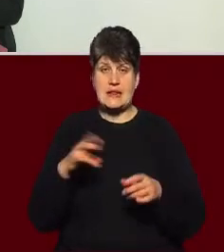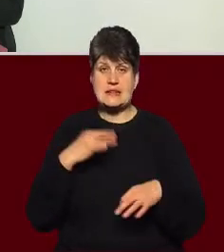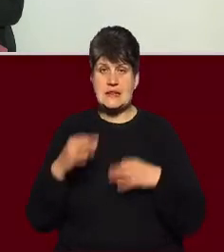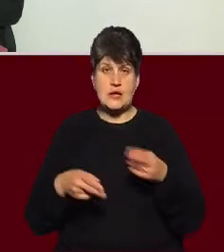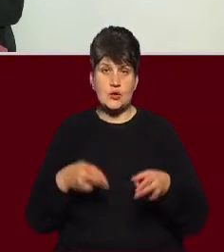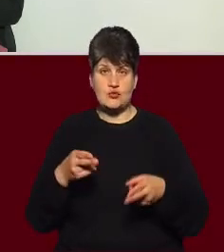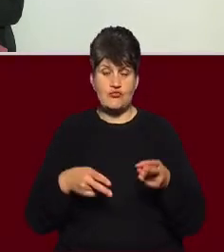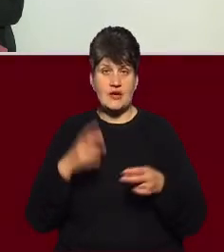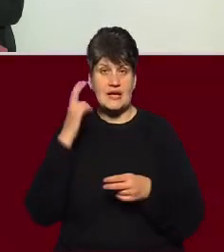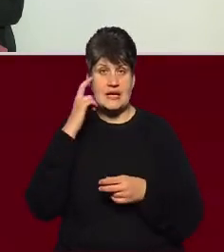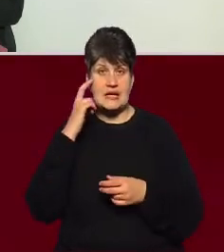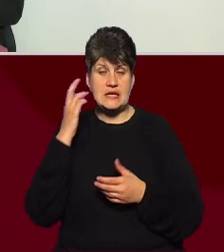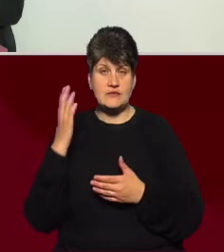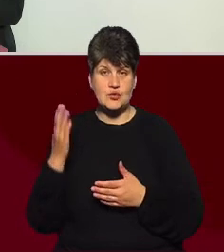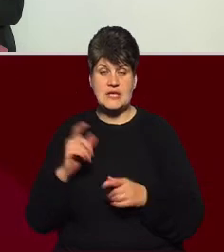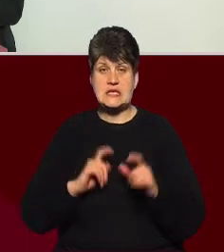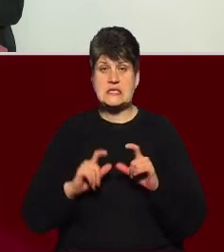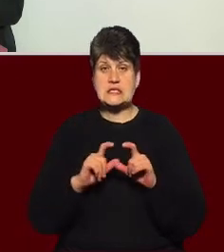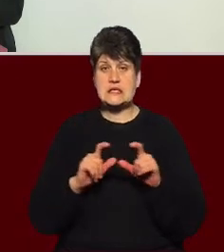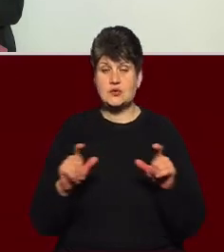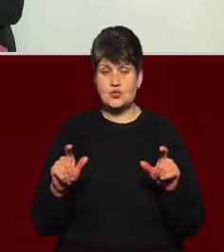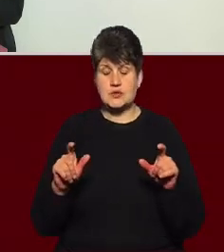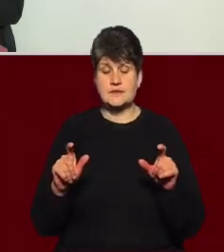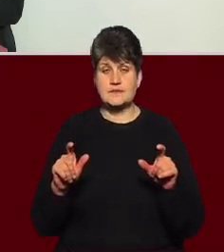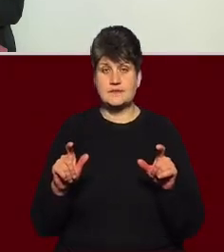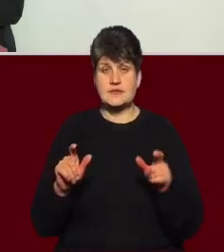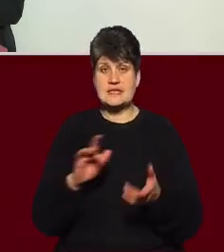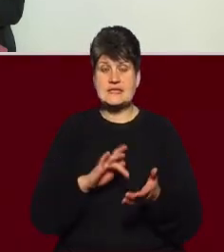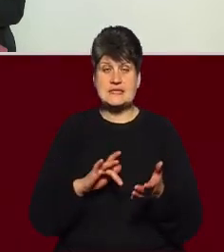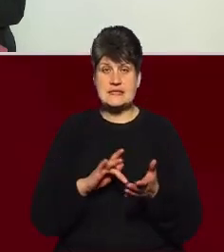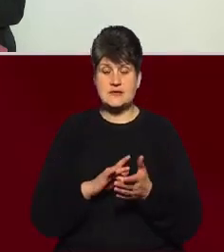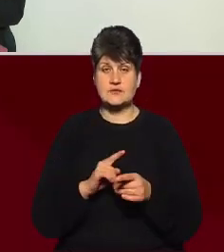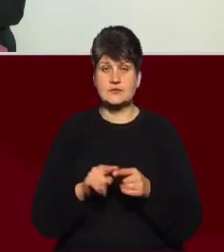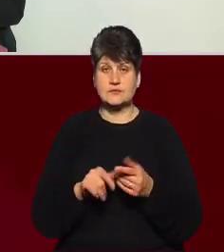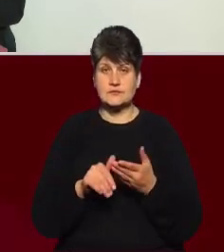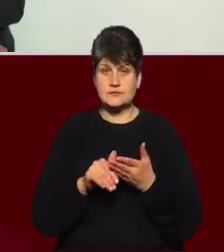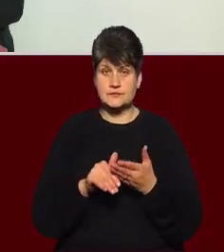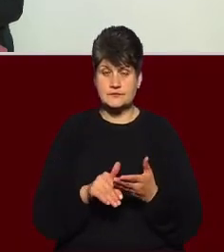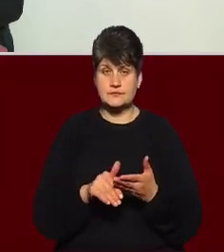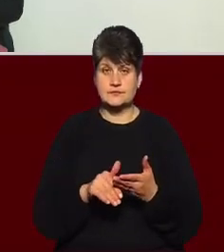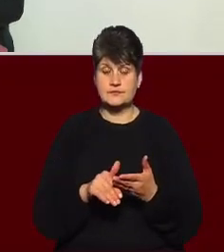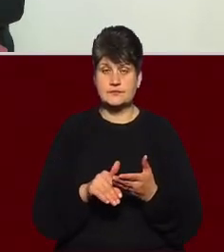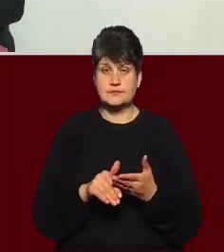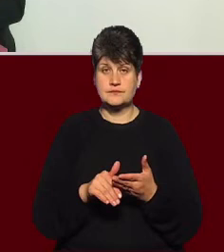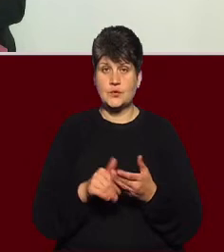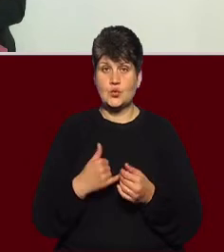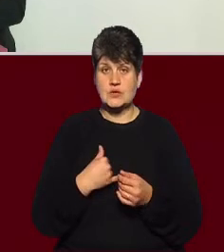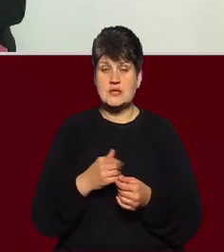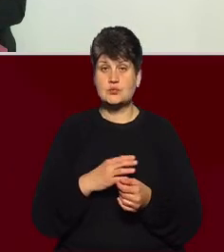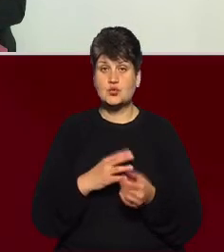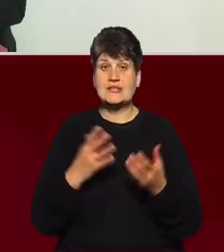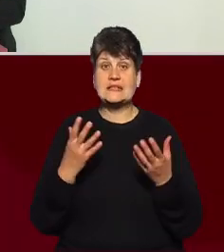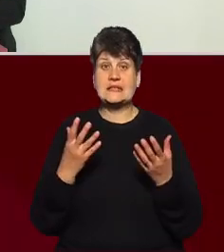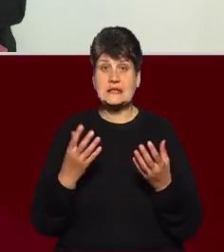інституті, Київському центрі невідкладної медицини, медицинних катастроф, у нас бували дні, коли по